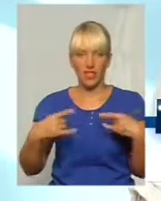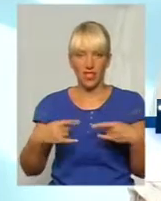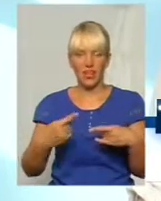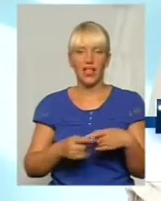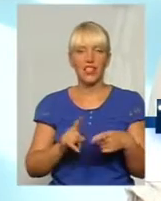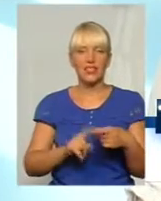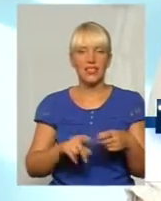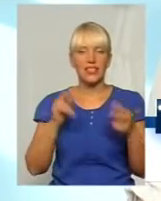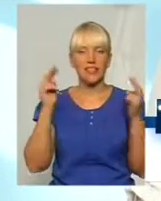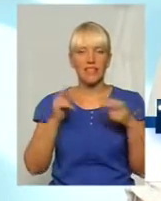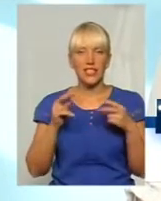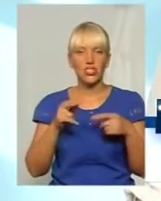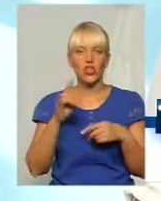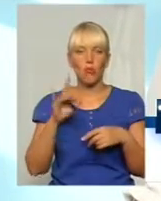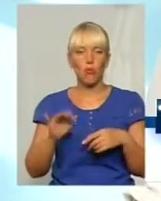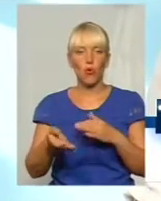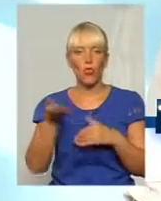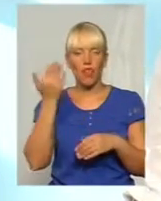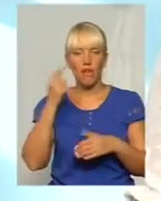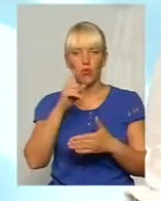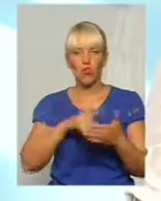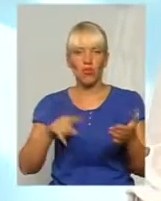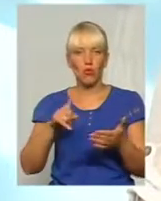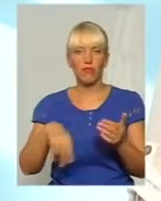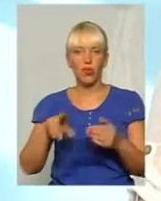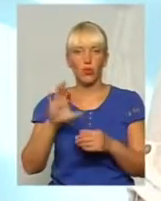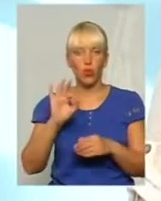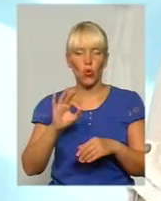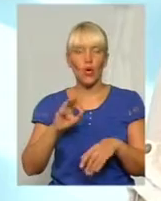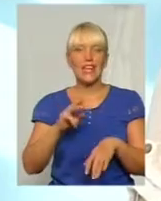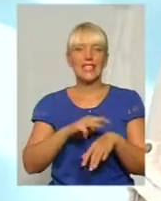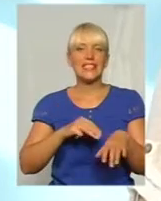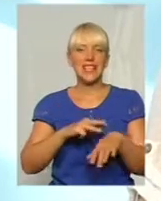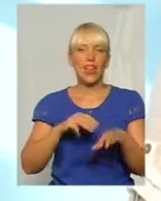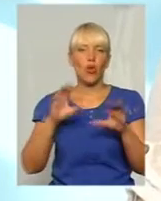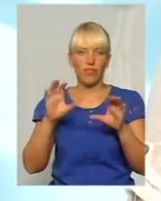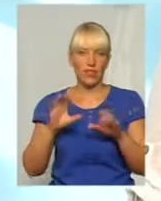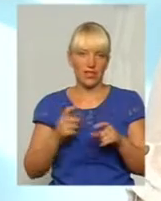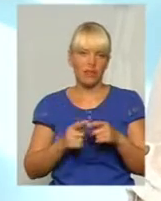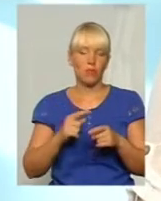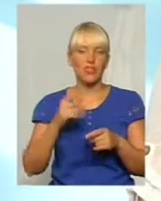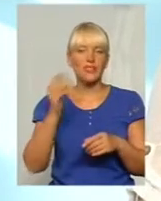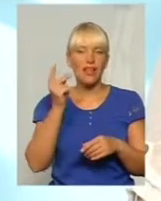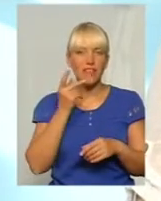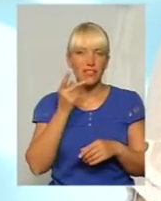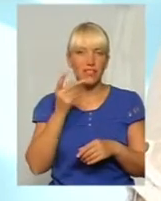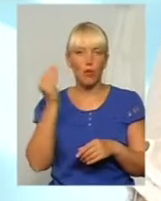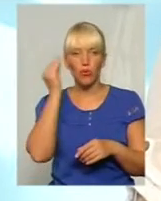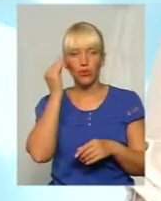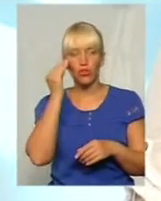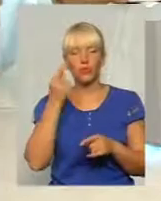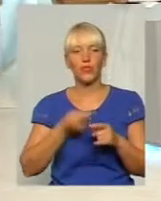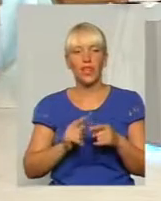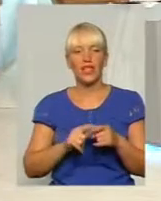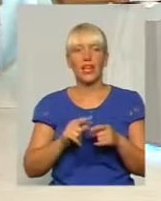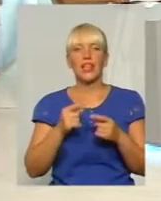свідчить про таку, знаєте, давню недовіру українців до силовиків. Ми зараз підозрюємо їх в якихось намірах, ну не тих, яких вони, в